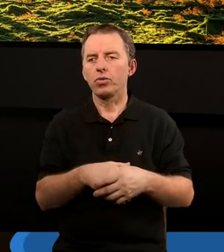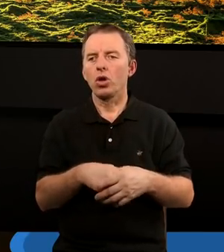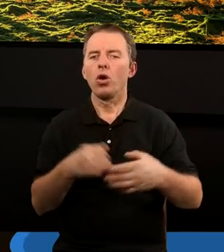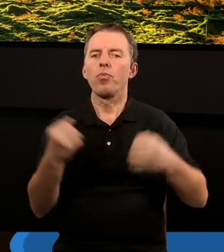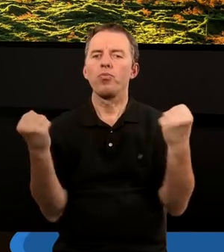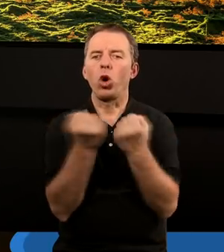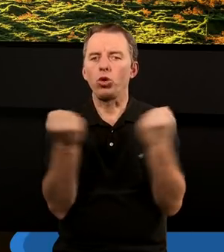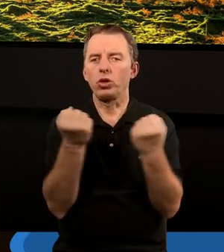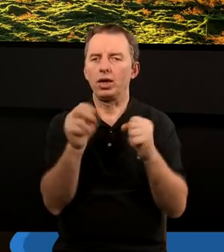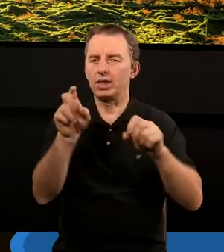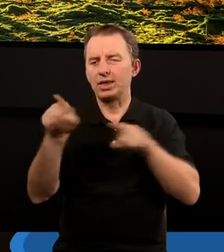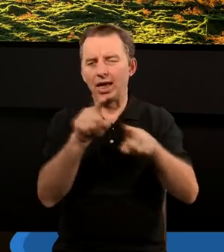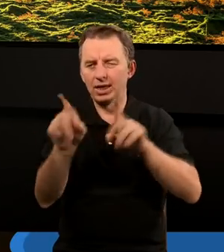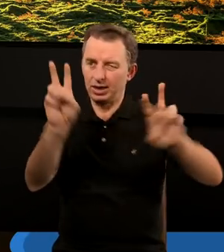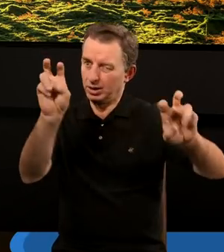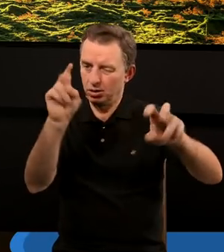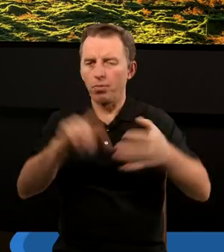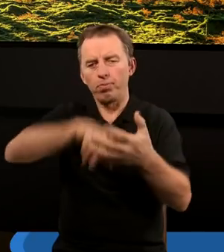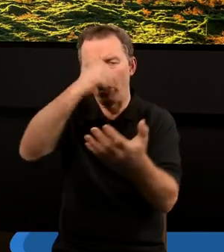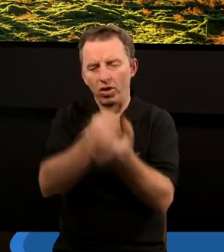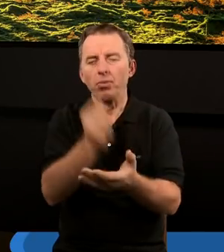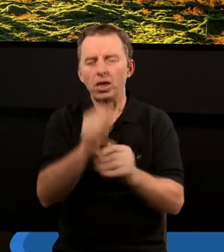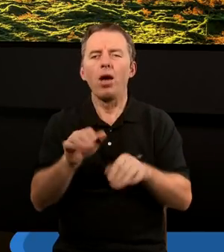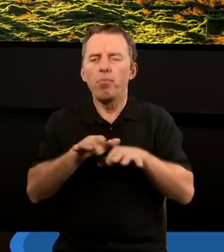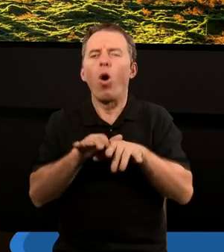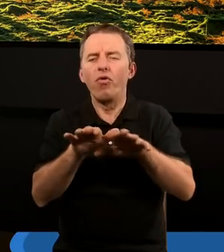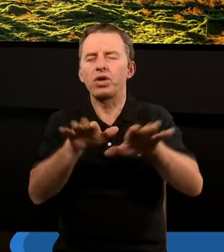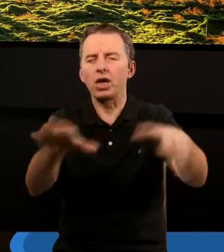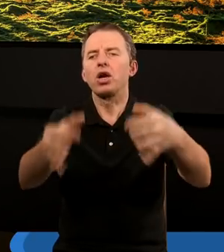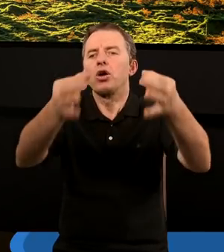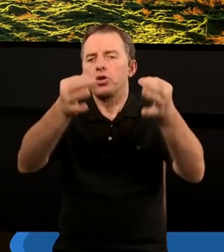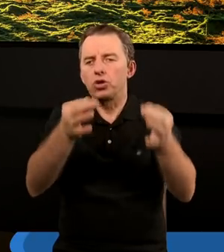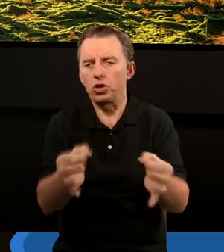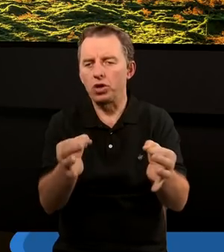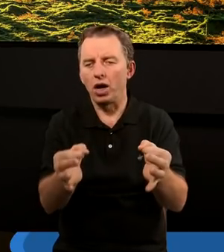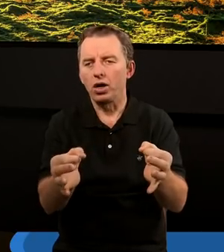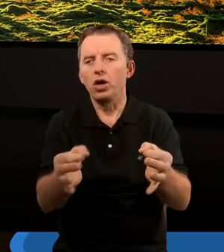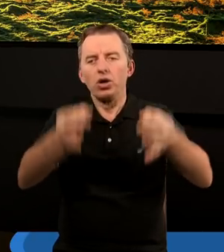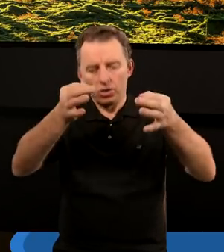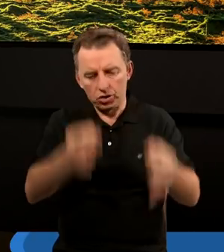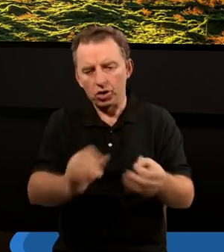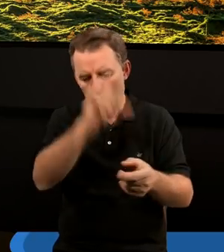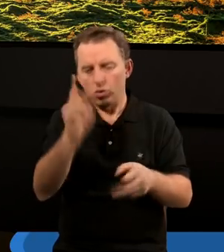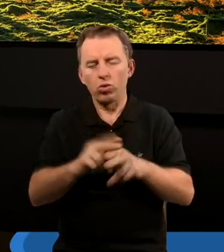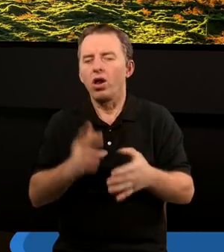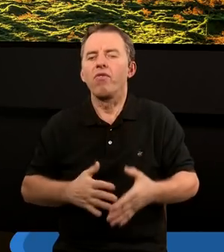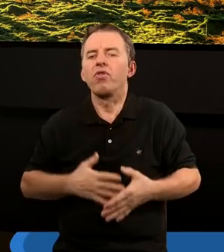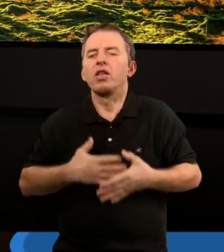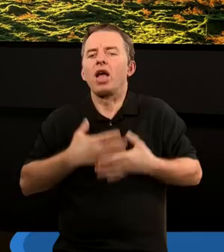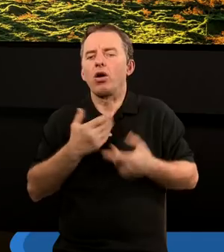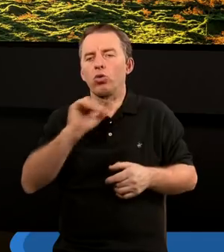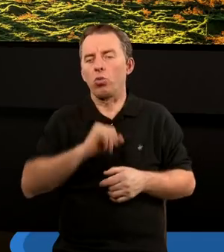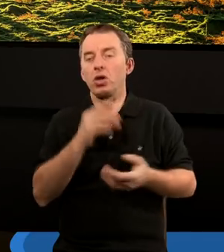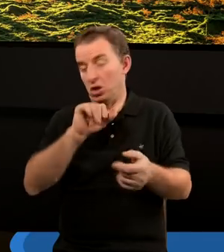mocno zaznaczyć, że być może dlatego będzie powszechne, że już dzisiaj nawet ludzie, którzy nie wydają się sobie